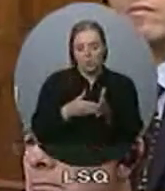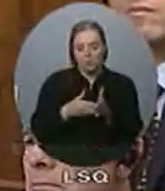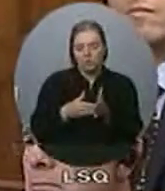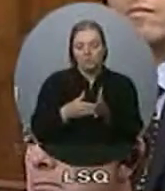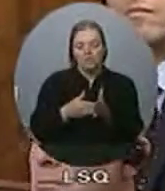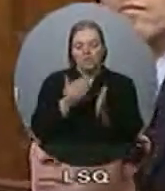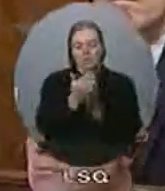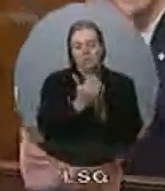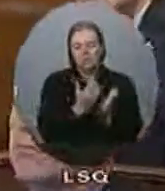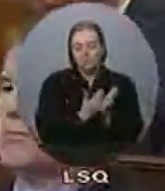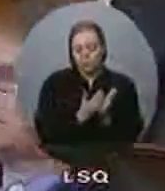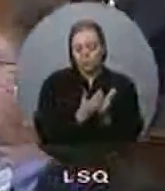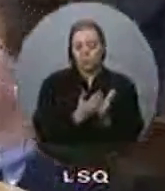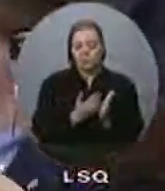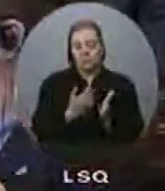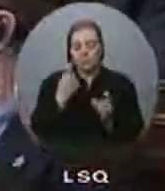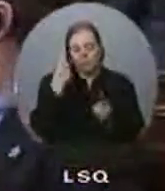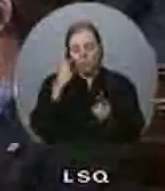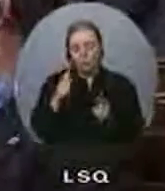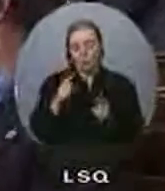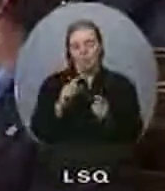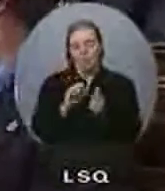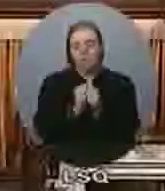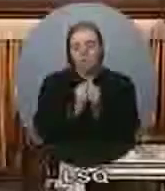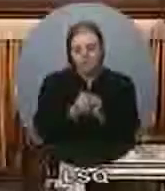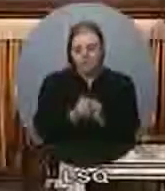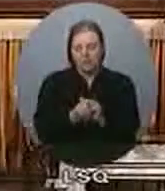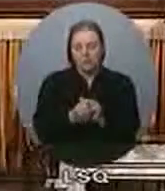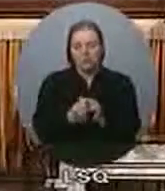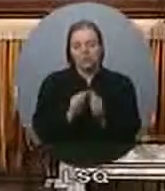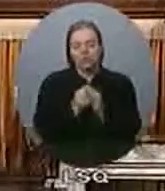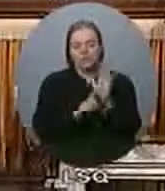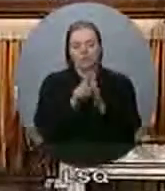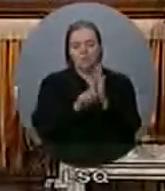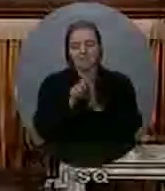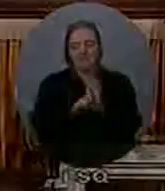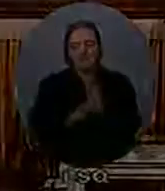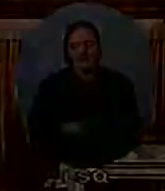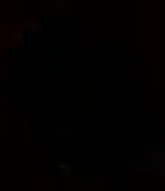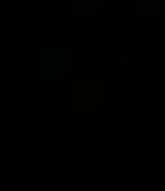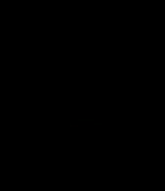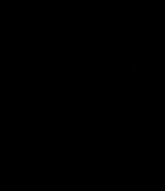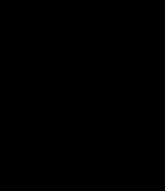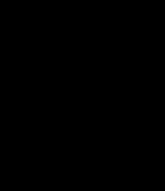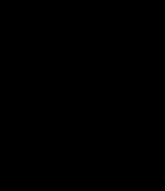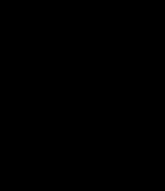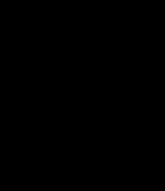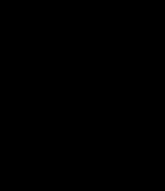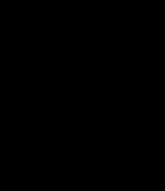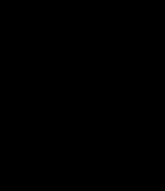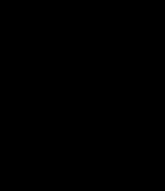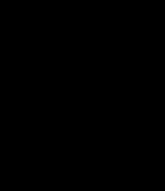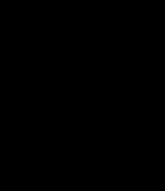mesures visant l'adaptation au changement climatique. Merci.